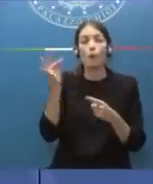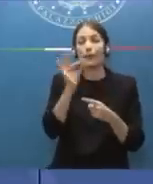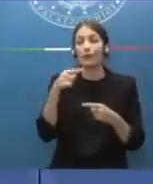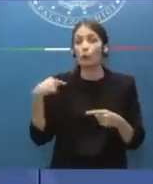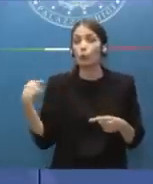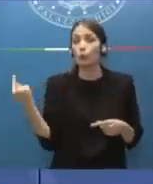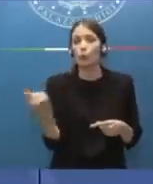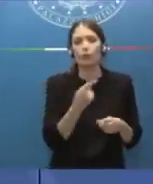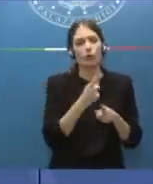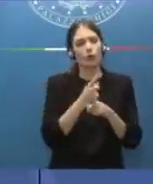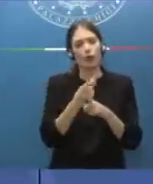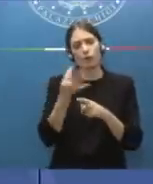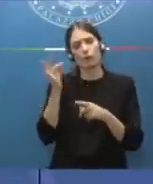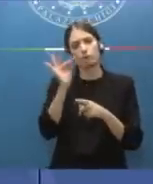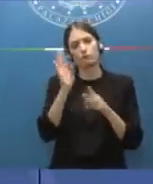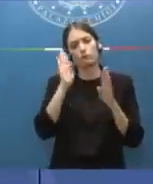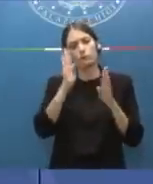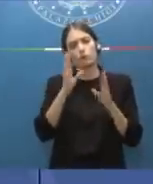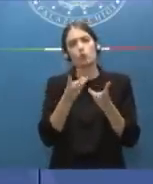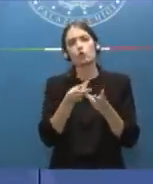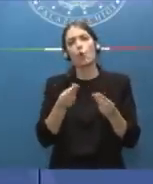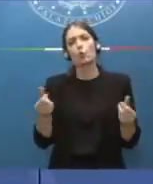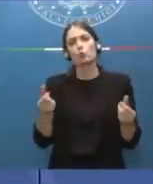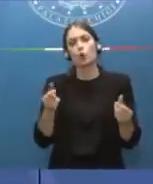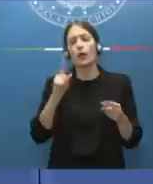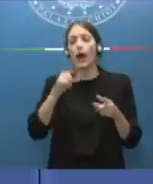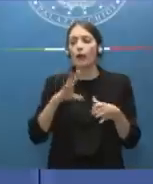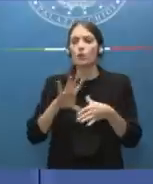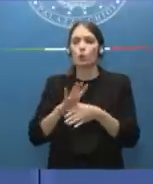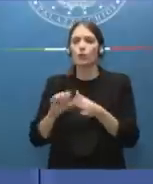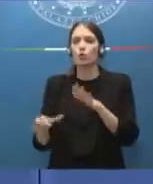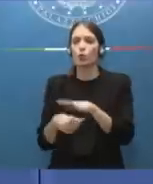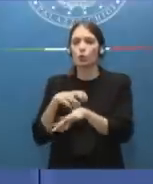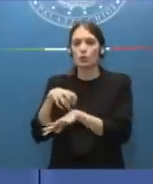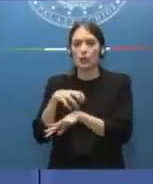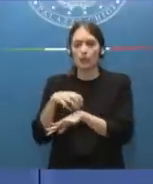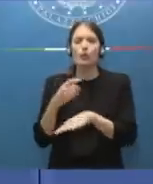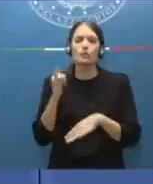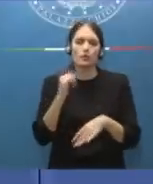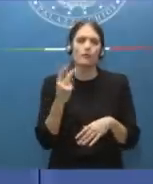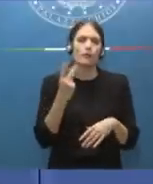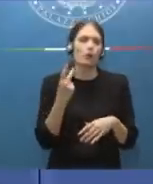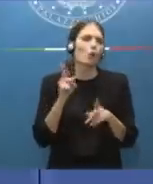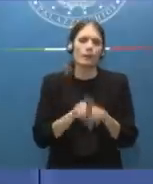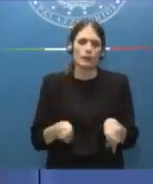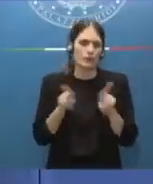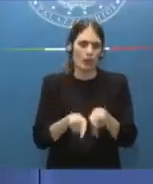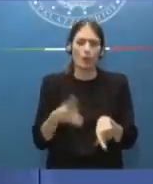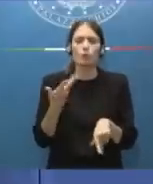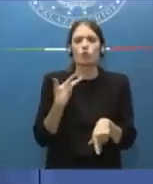di arrivare a una soluzione. Vale anche per la squadra dei sottosegretari, guardi, perché sì, sono stati, come sempre, insomma, ci sono